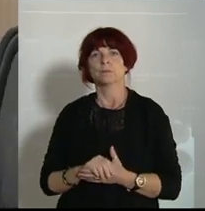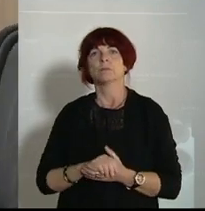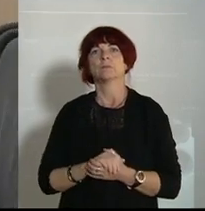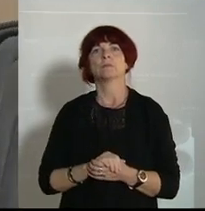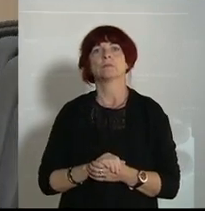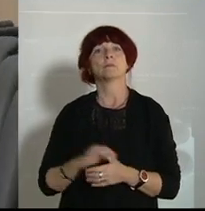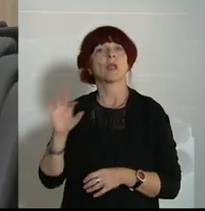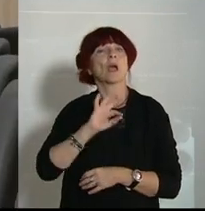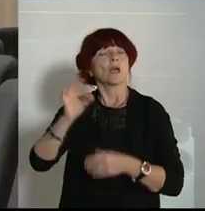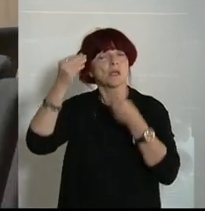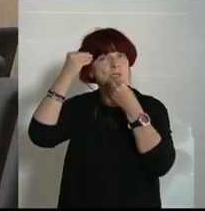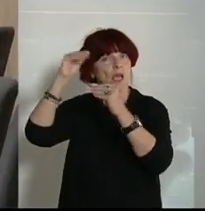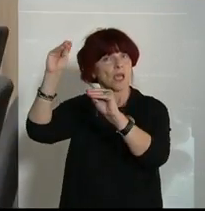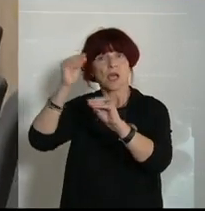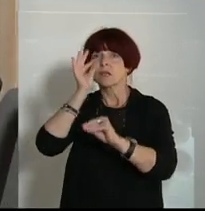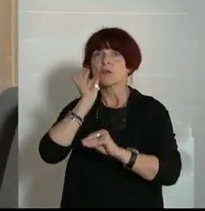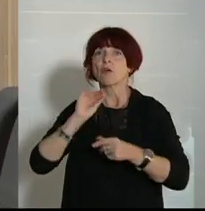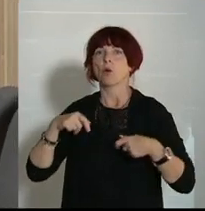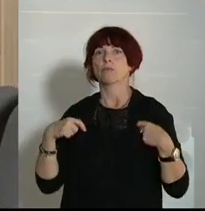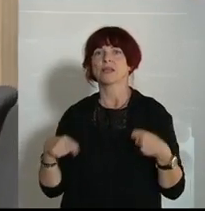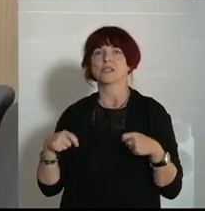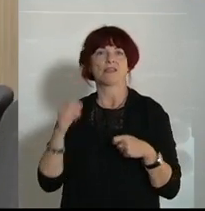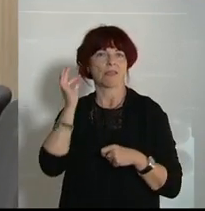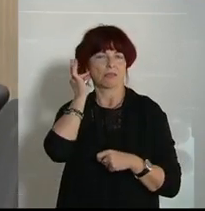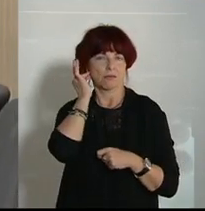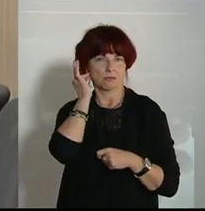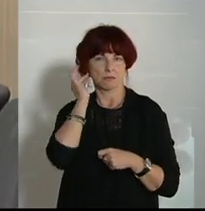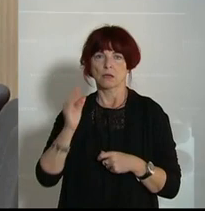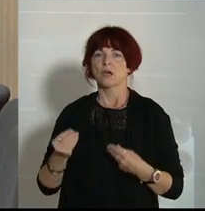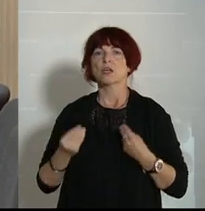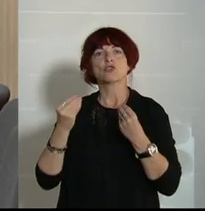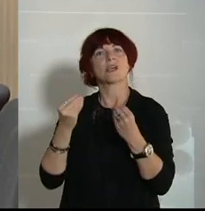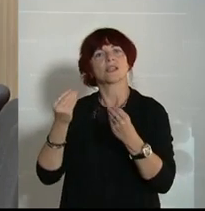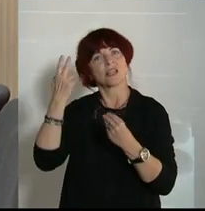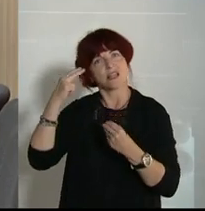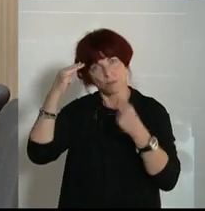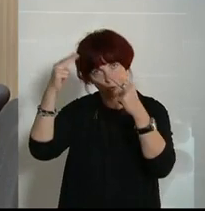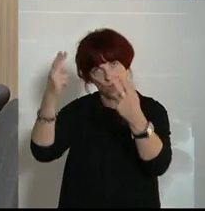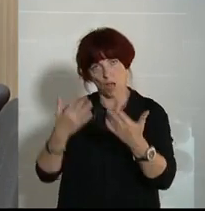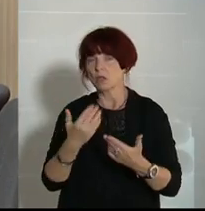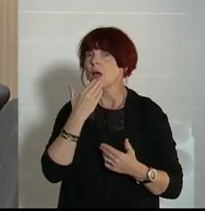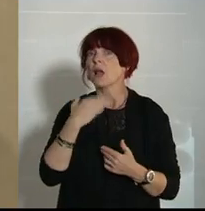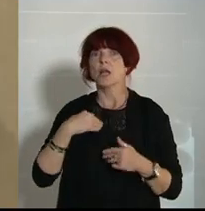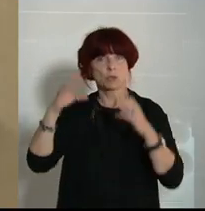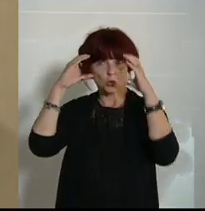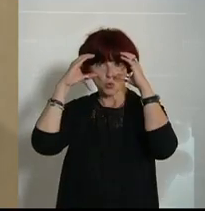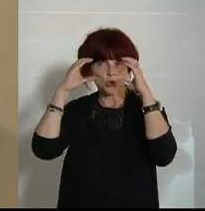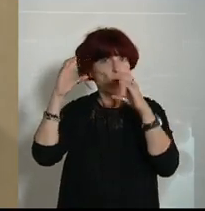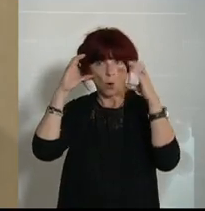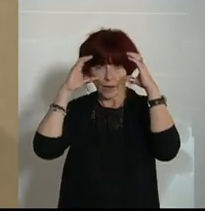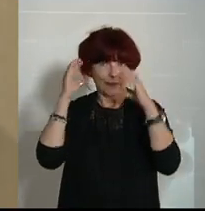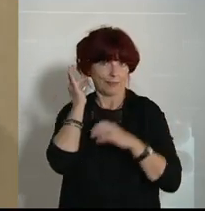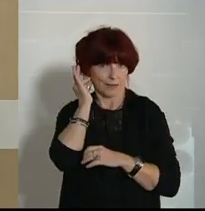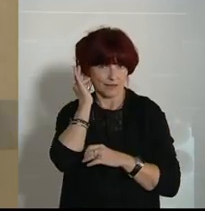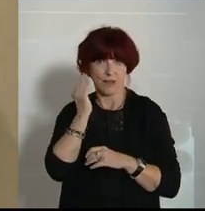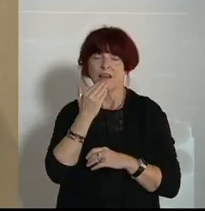Sehr geehrte Frau Präsidentin, geschätzte Damen und Herren, liebe Zuseherinnen und Zuseher, lieber